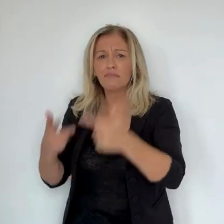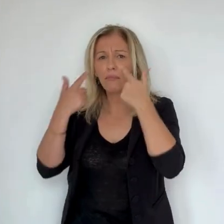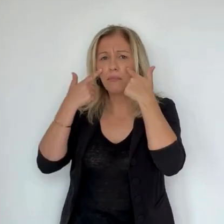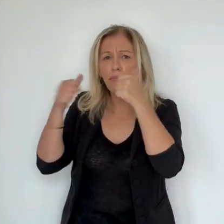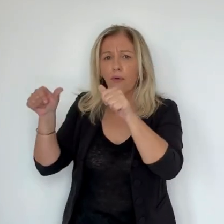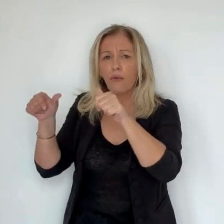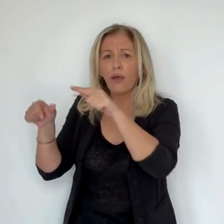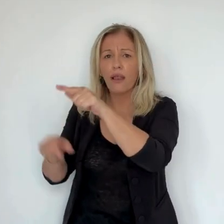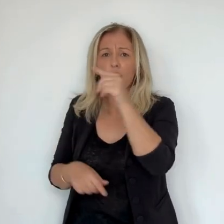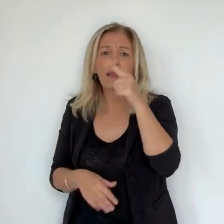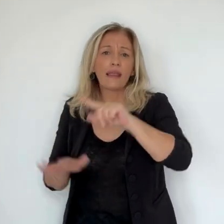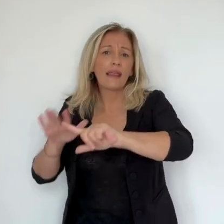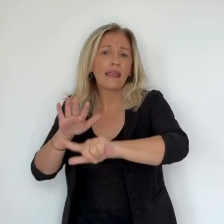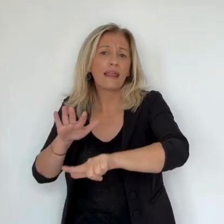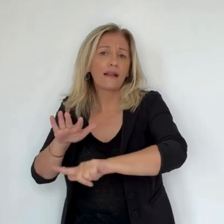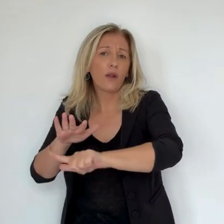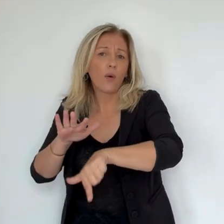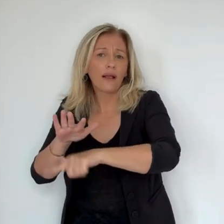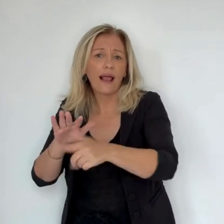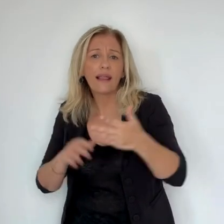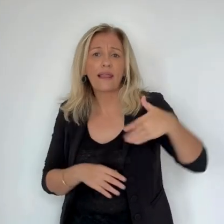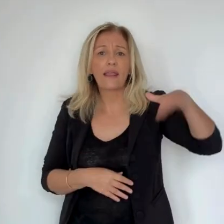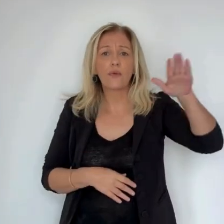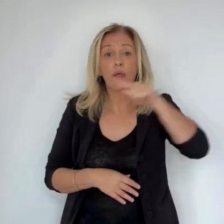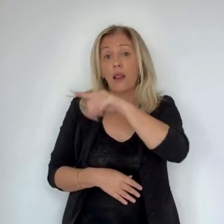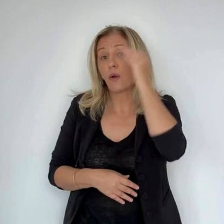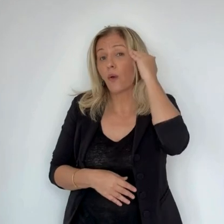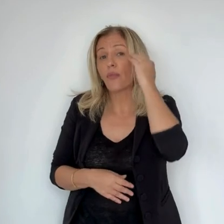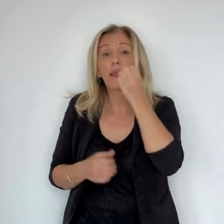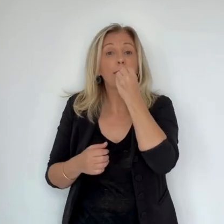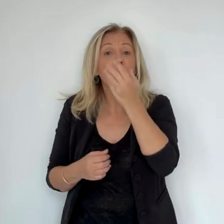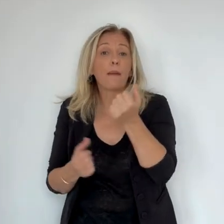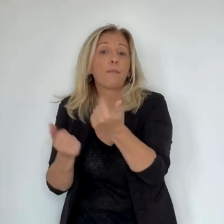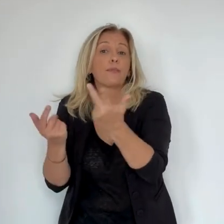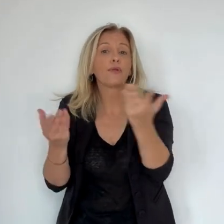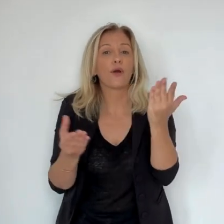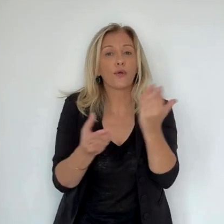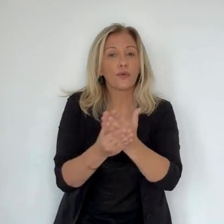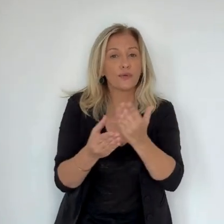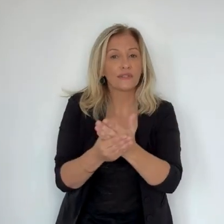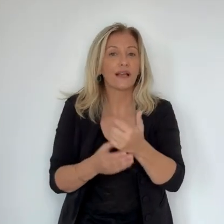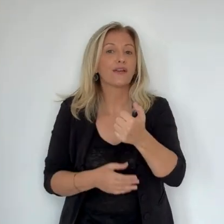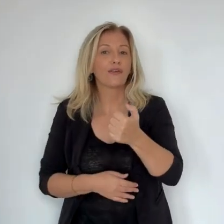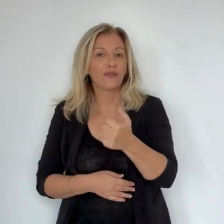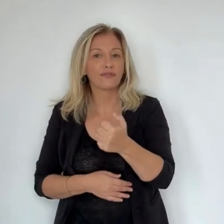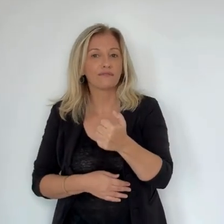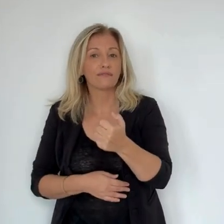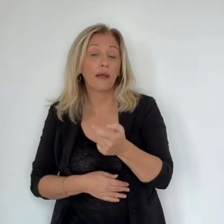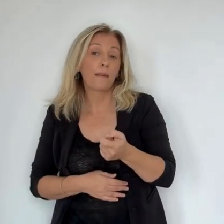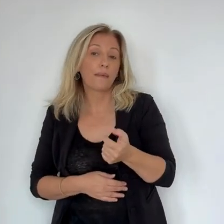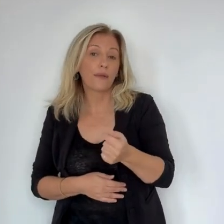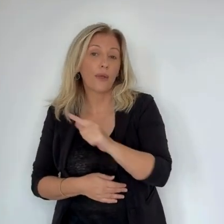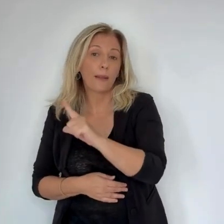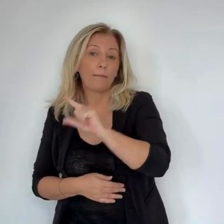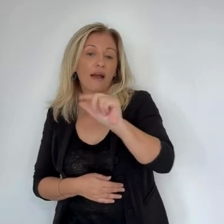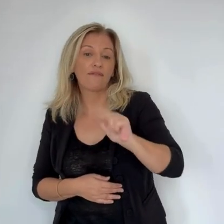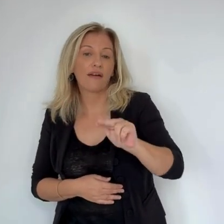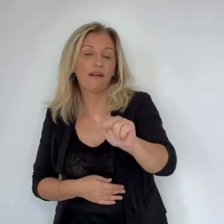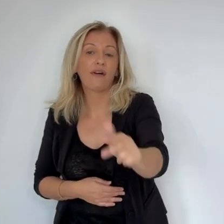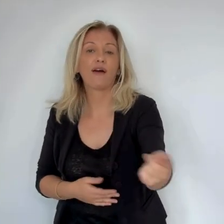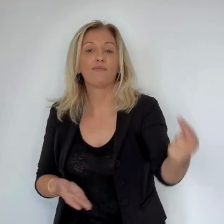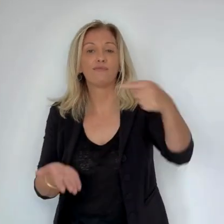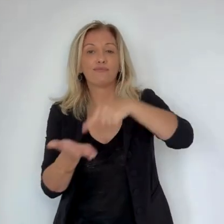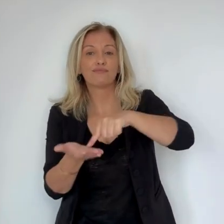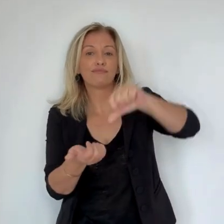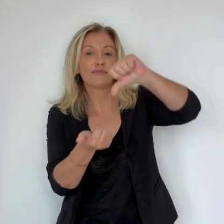début de l'après-midi. C'est une élue locale et ça se voit, nous a-t-on confié une ministre dont la connaissance des dossiers a également été saluée. Catherine